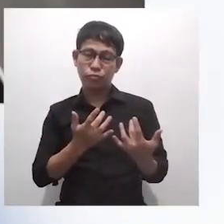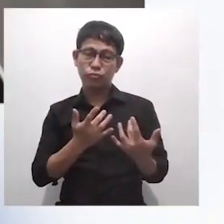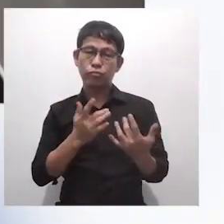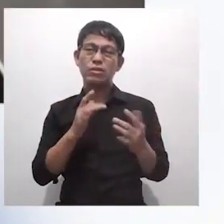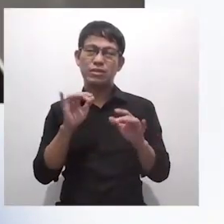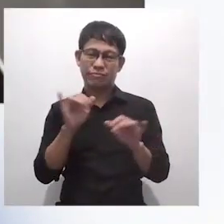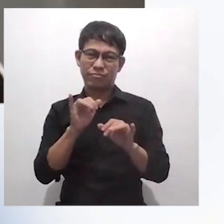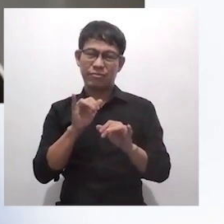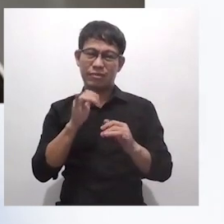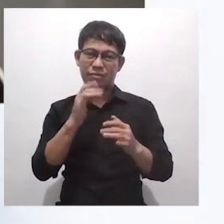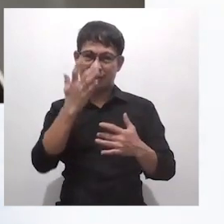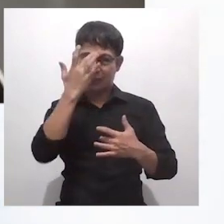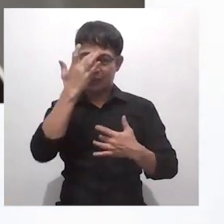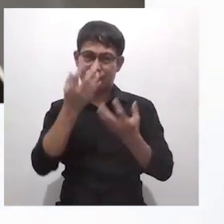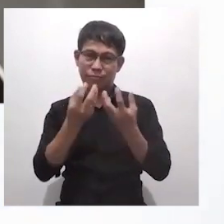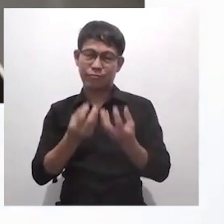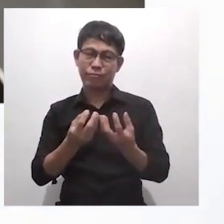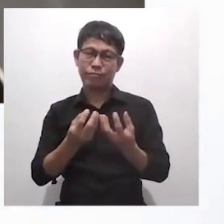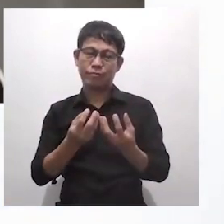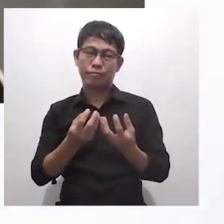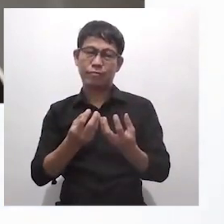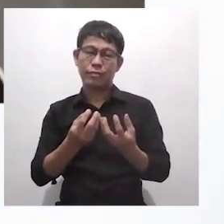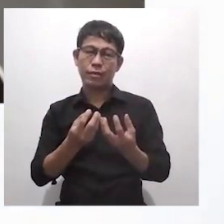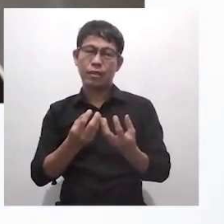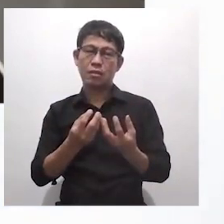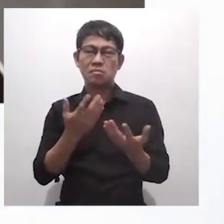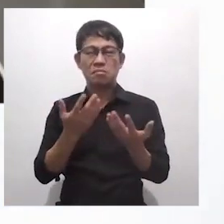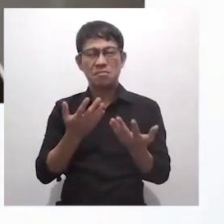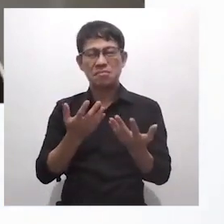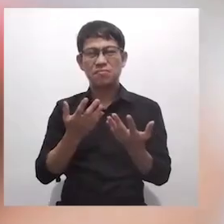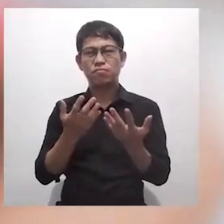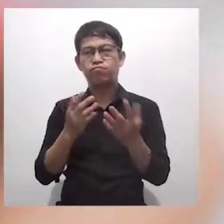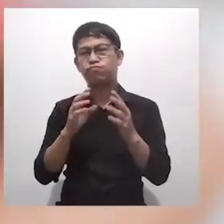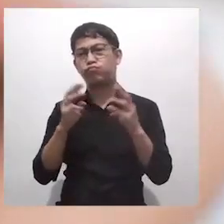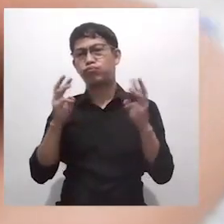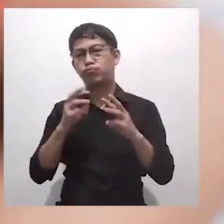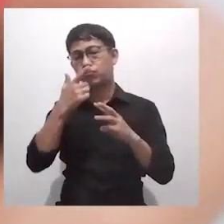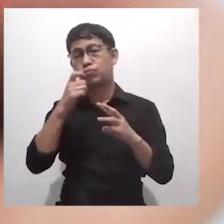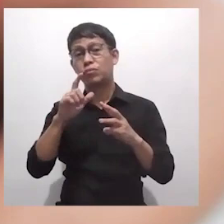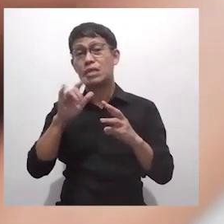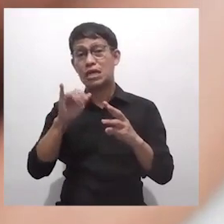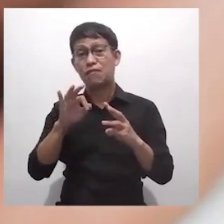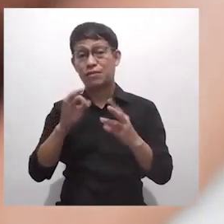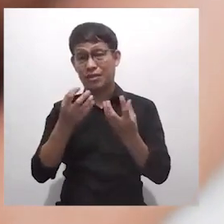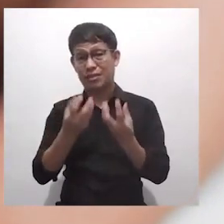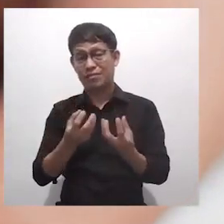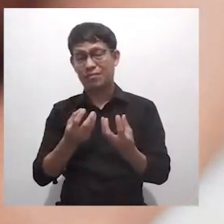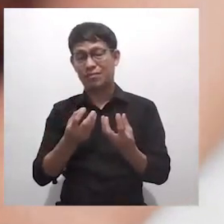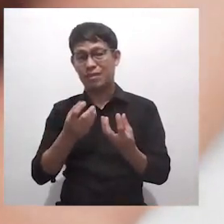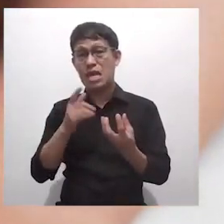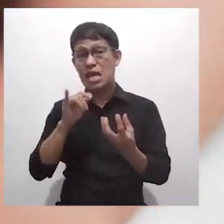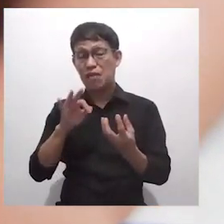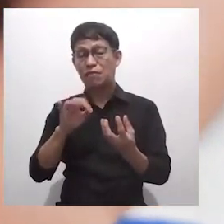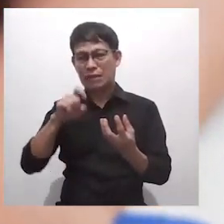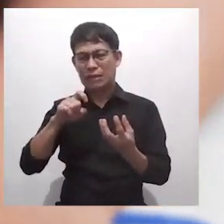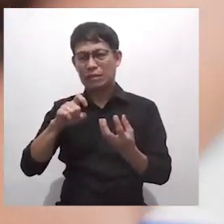at meron naman siyang problema sa kanyang bayad. Pero maaaring lumala. Lalo na yung problema sa